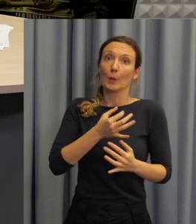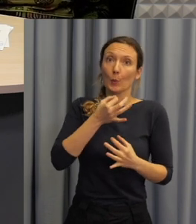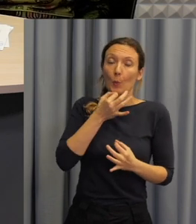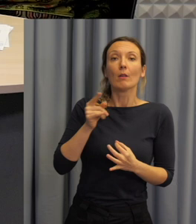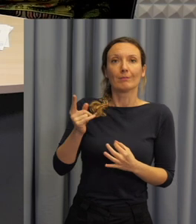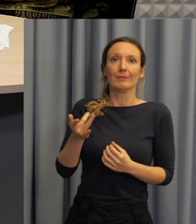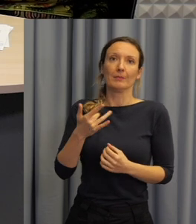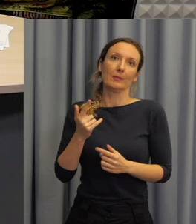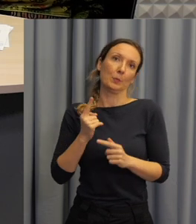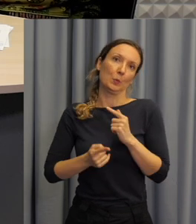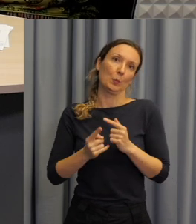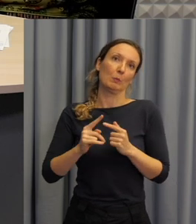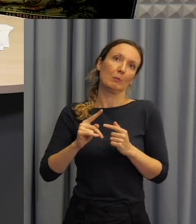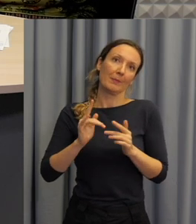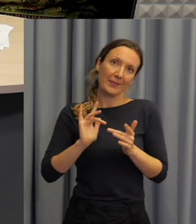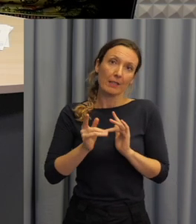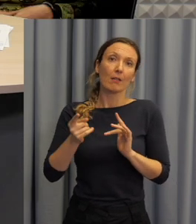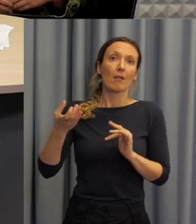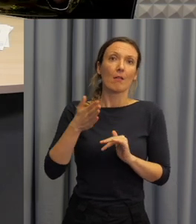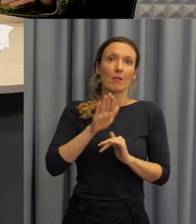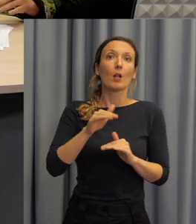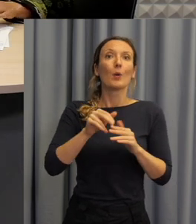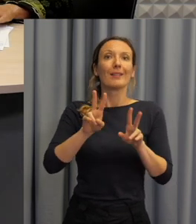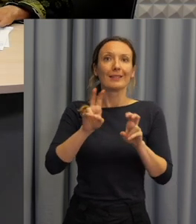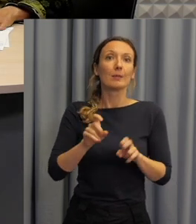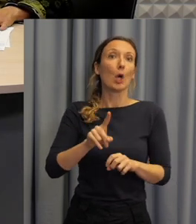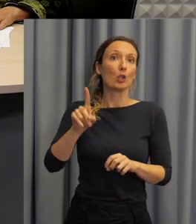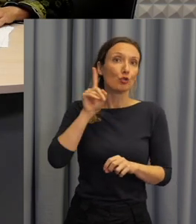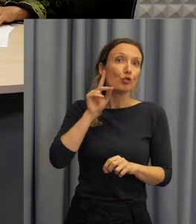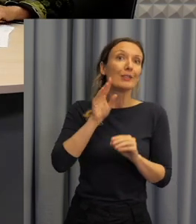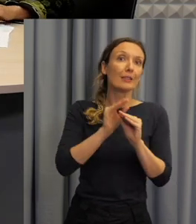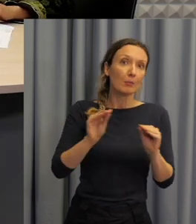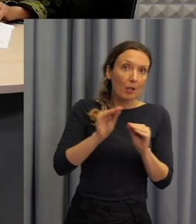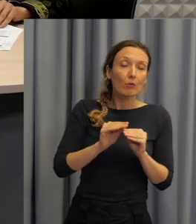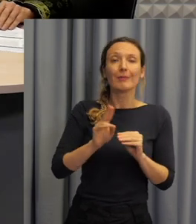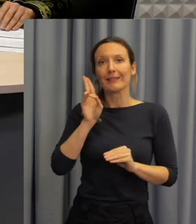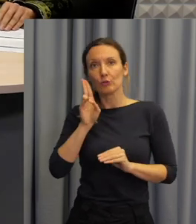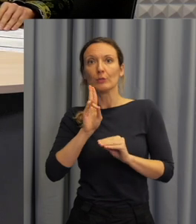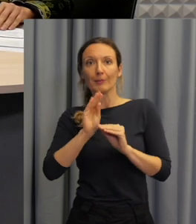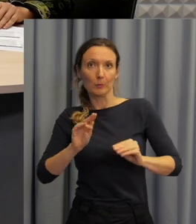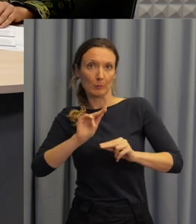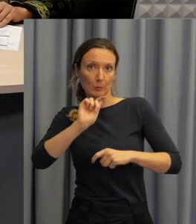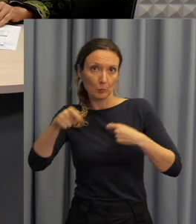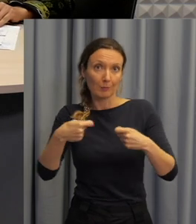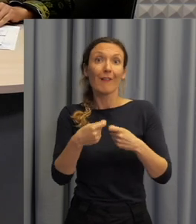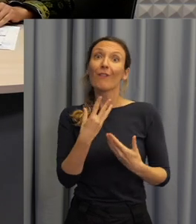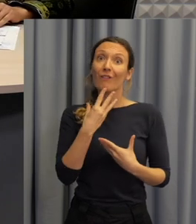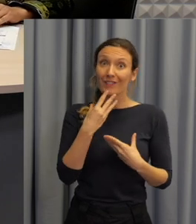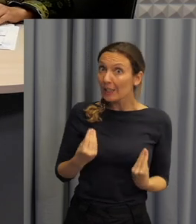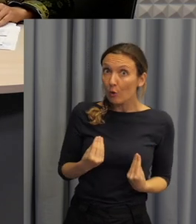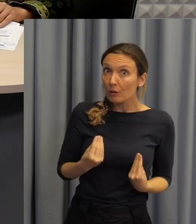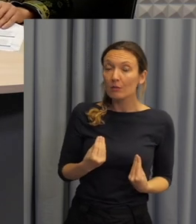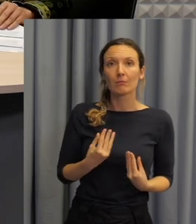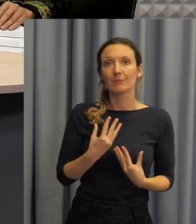puštění příspěvku Petra Vysučka, takže ještě jednou zopakuji. Je to příspěvek na téma spolupráce slyšícího a neslyšícího